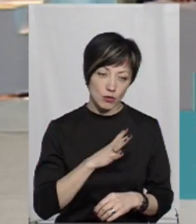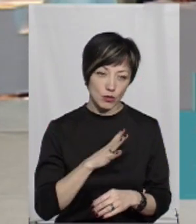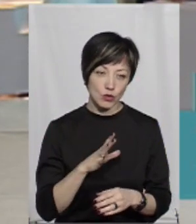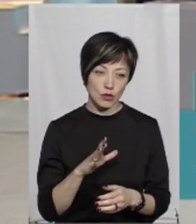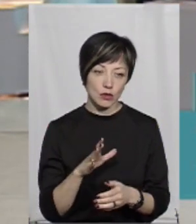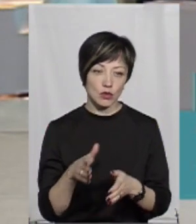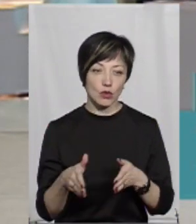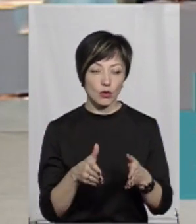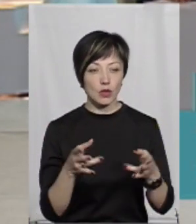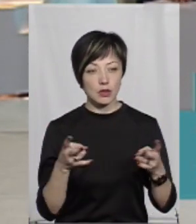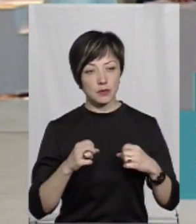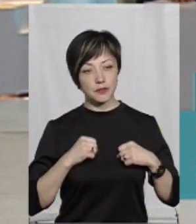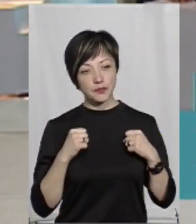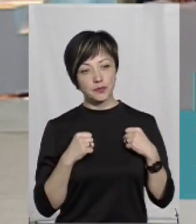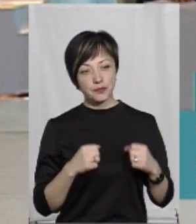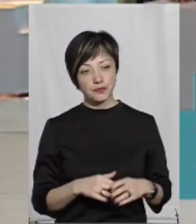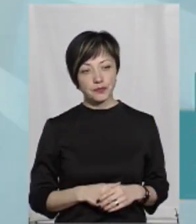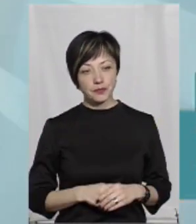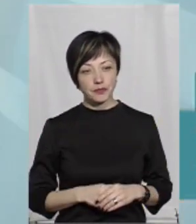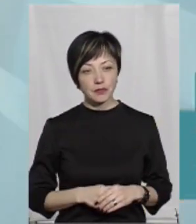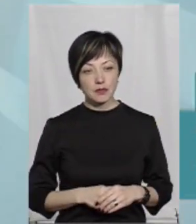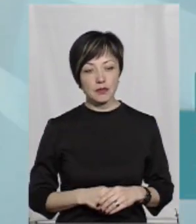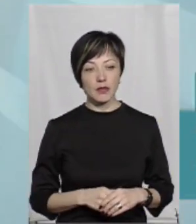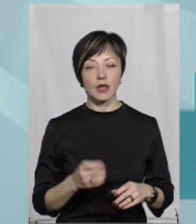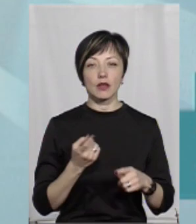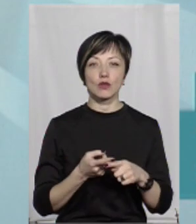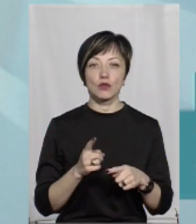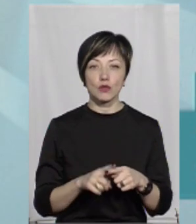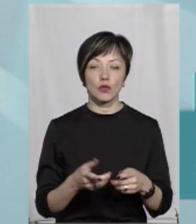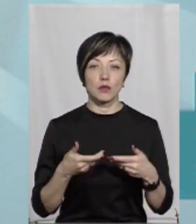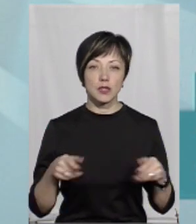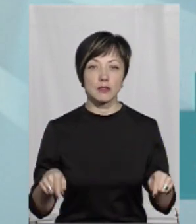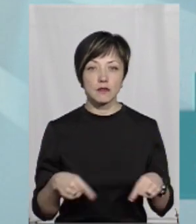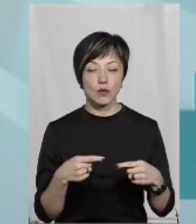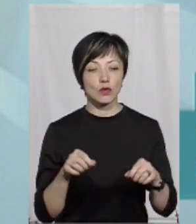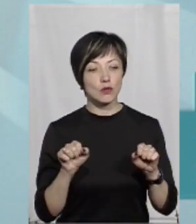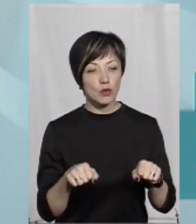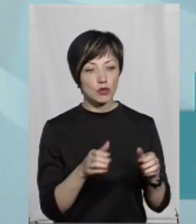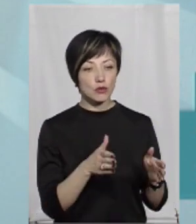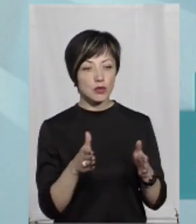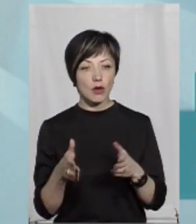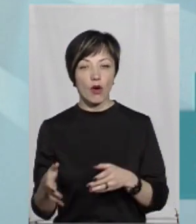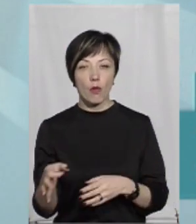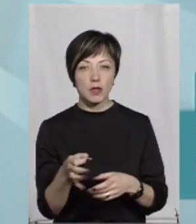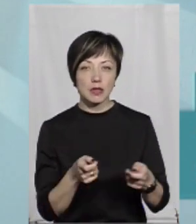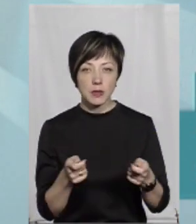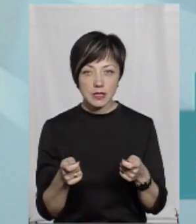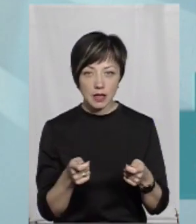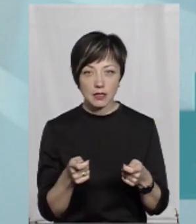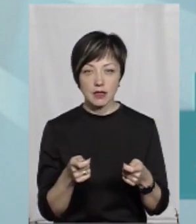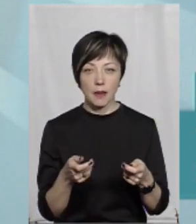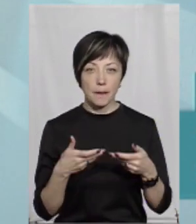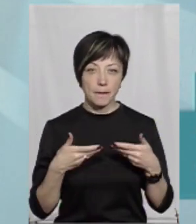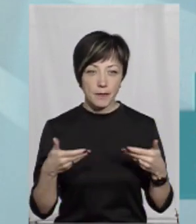дороги. Тут до цього треба робити. Тому ми і просто створили спроможну мережу із обласної державної адміністрації.